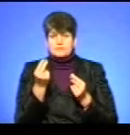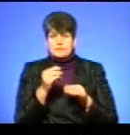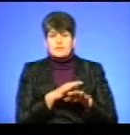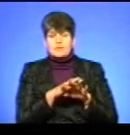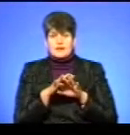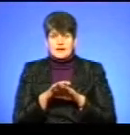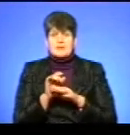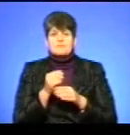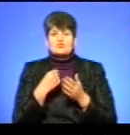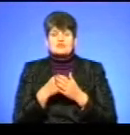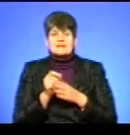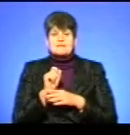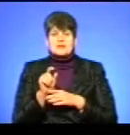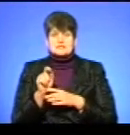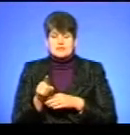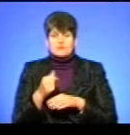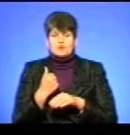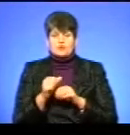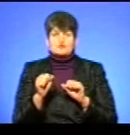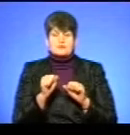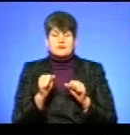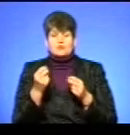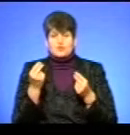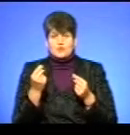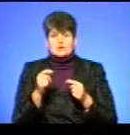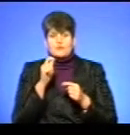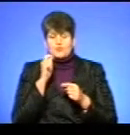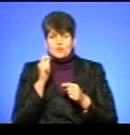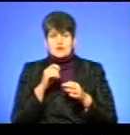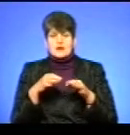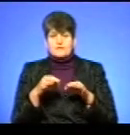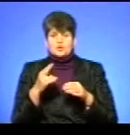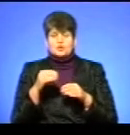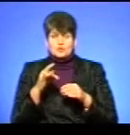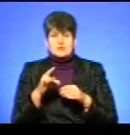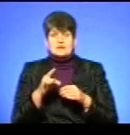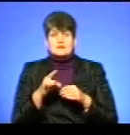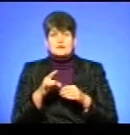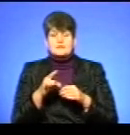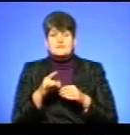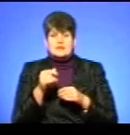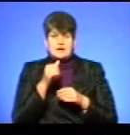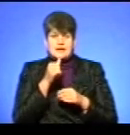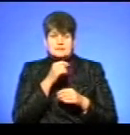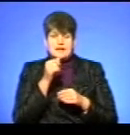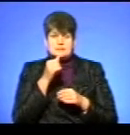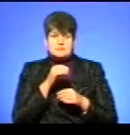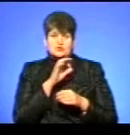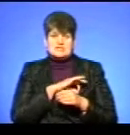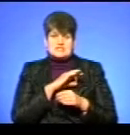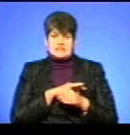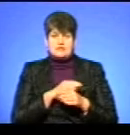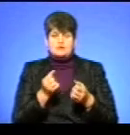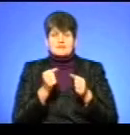бюджетних призначень у основного розпорядника коштів Укравтодорів на цей вид робіт експлуаційне утримання, по якому працює облавтодор,